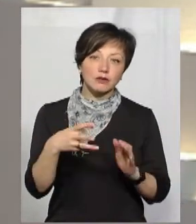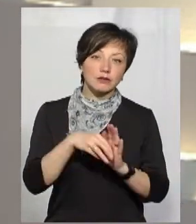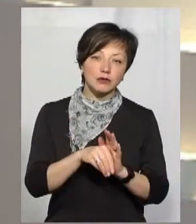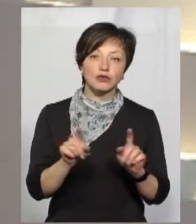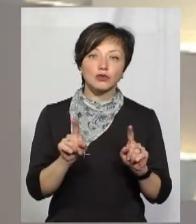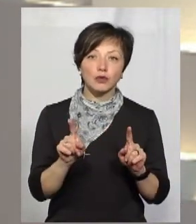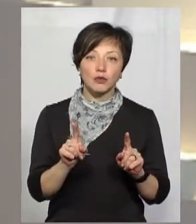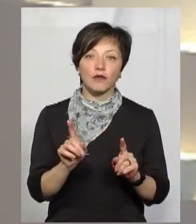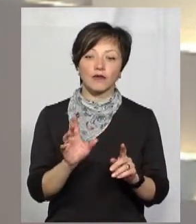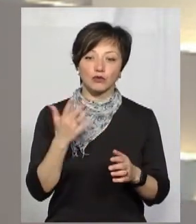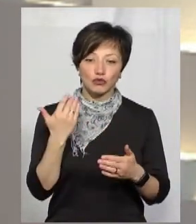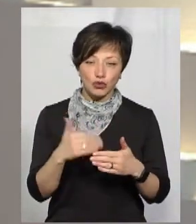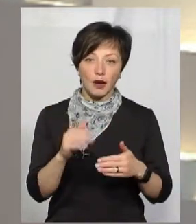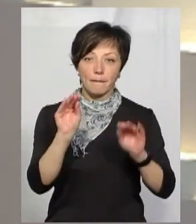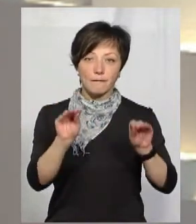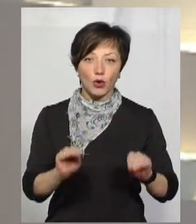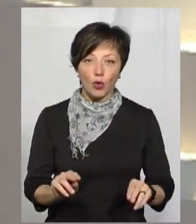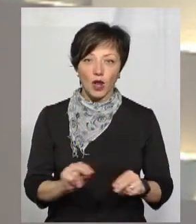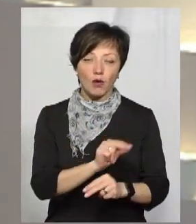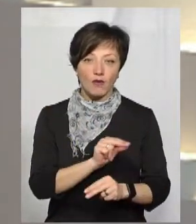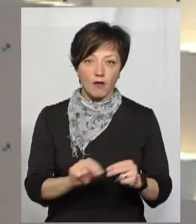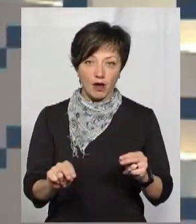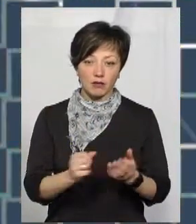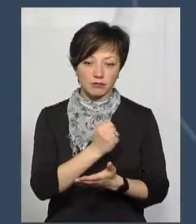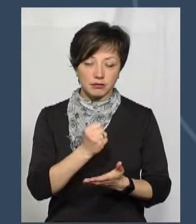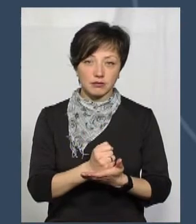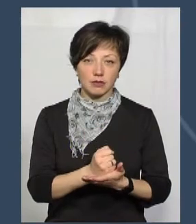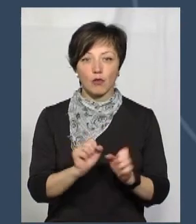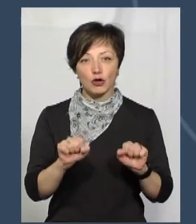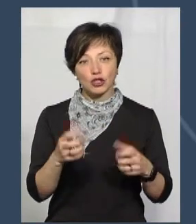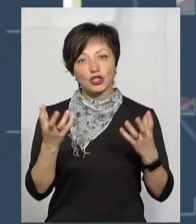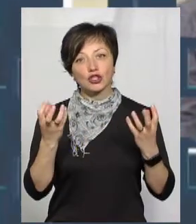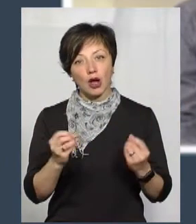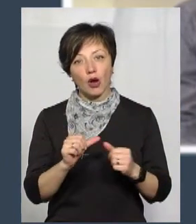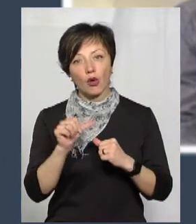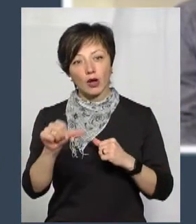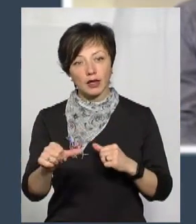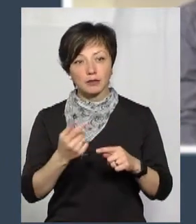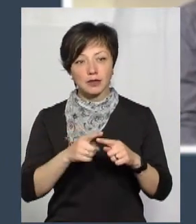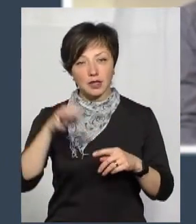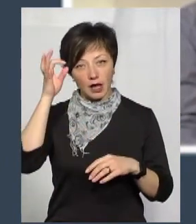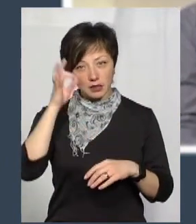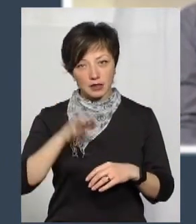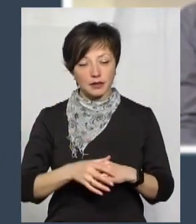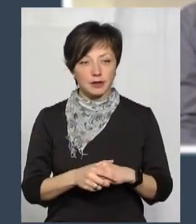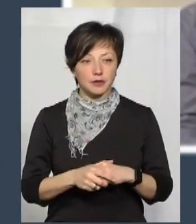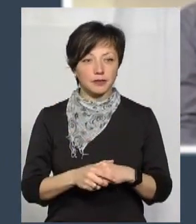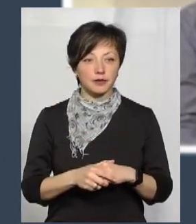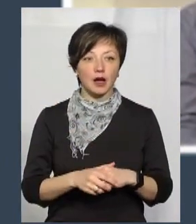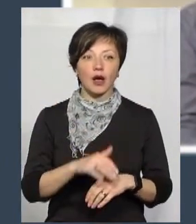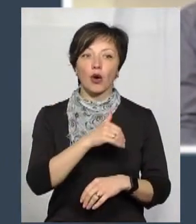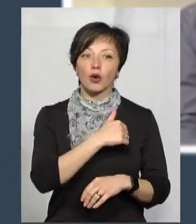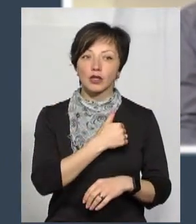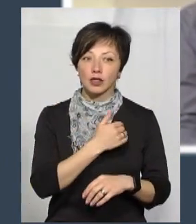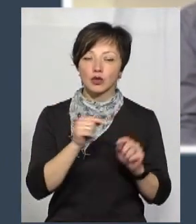речовини їхні, які включені уже до протоколів лікування, можливо, ще окрім згаданих якісь включені? Я